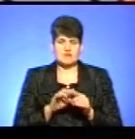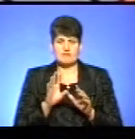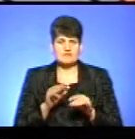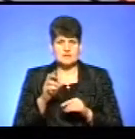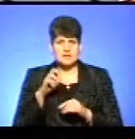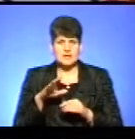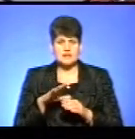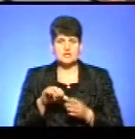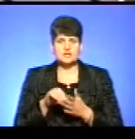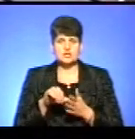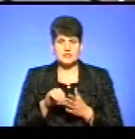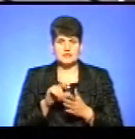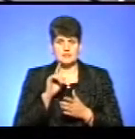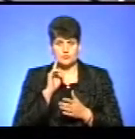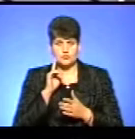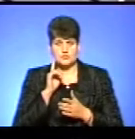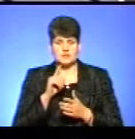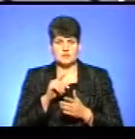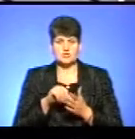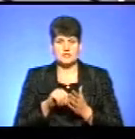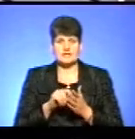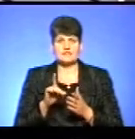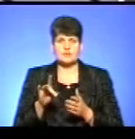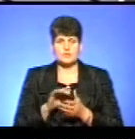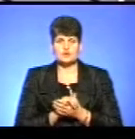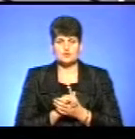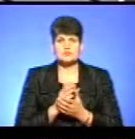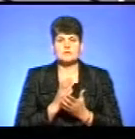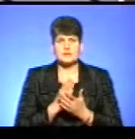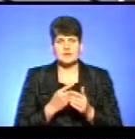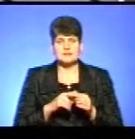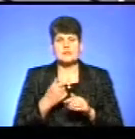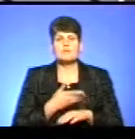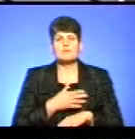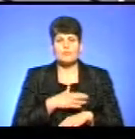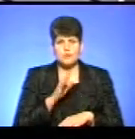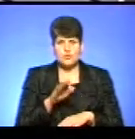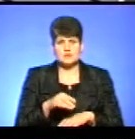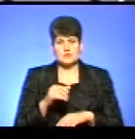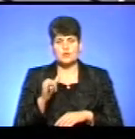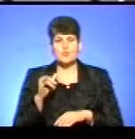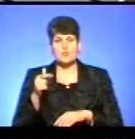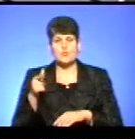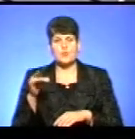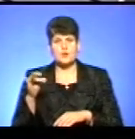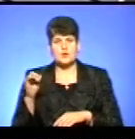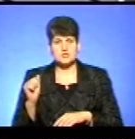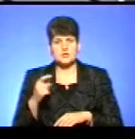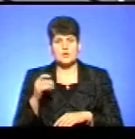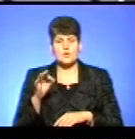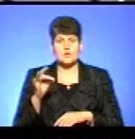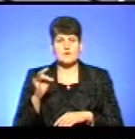молоді умовно члени Європейського Союзу, вони з цим стикалися. І Польща, і та сама Угорщина, та сама Хорватія, та